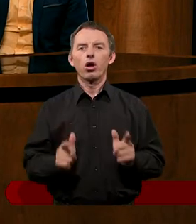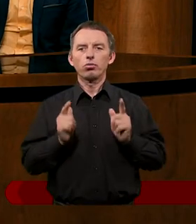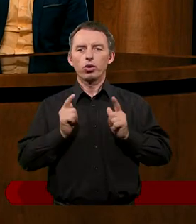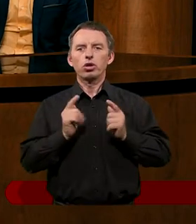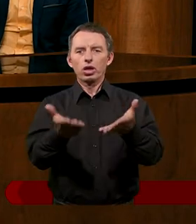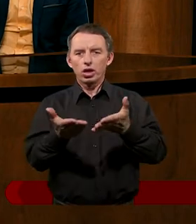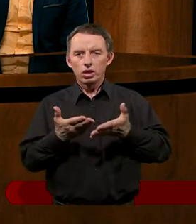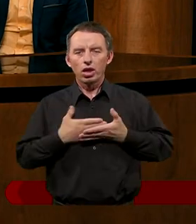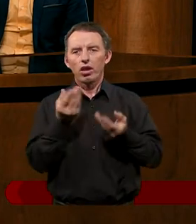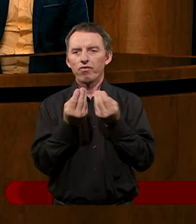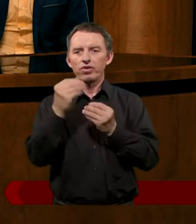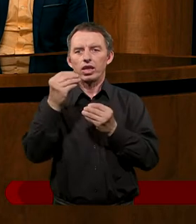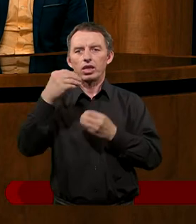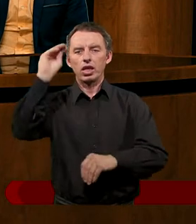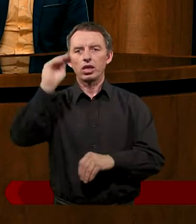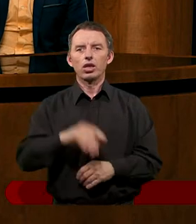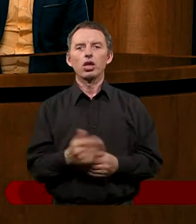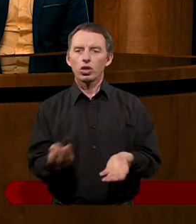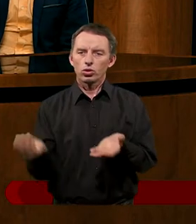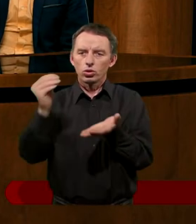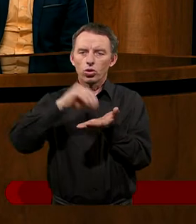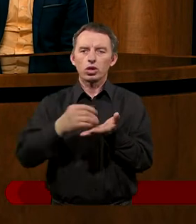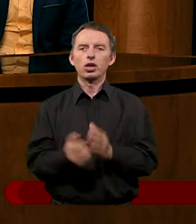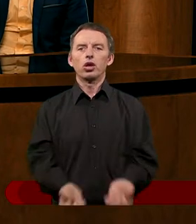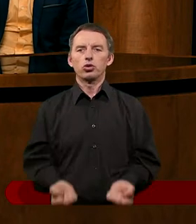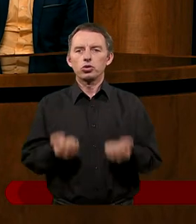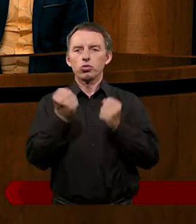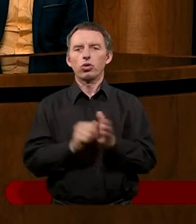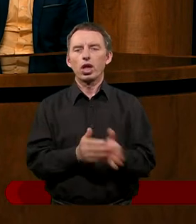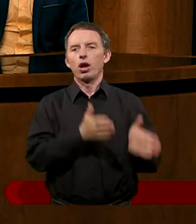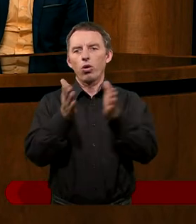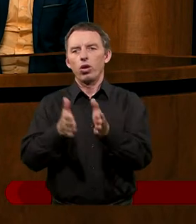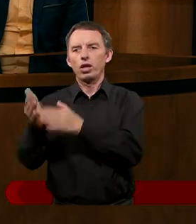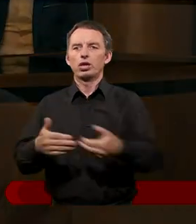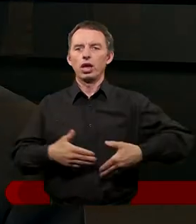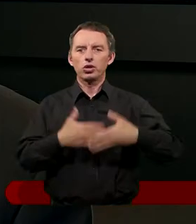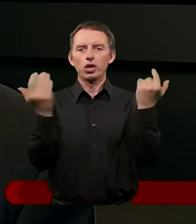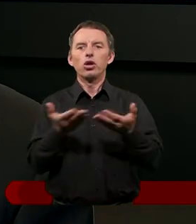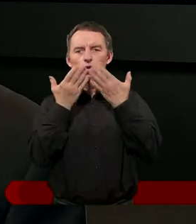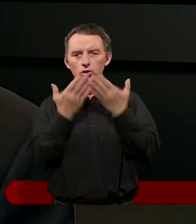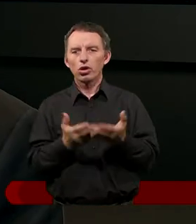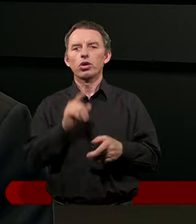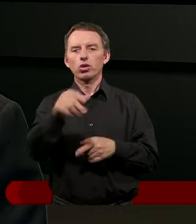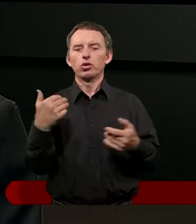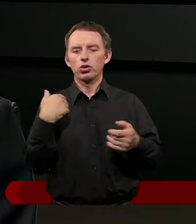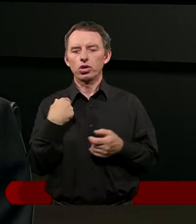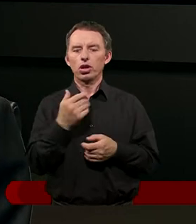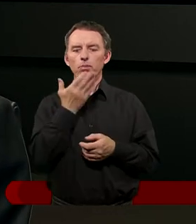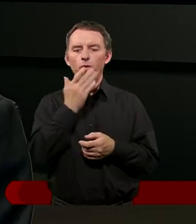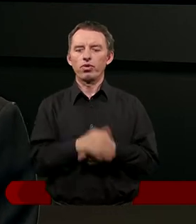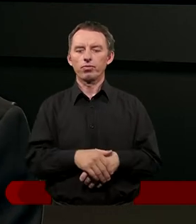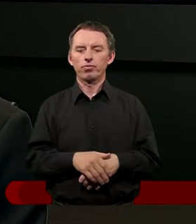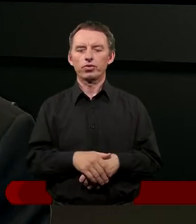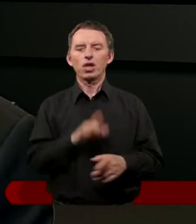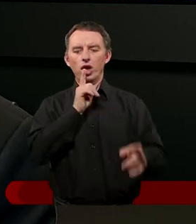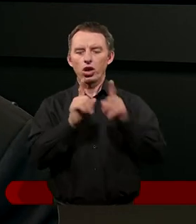i daje nam jeszcze więcej, bo daje nam siłę na kolejne dni. Dziękuję. Ten piękny fragment, o którym teraz tutaj